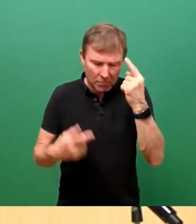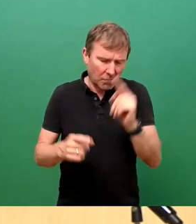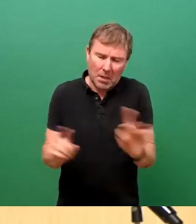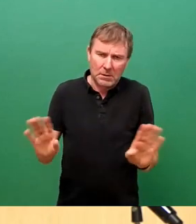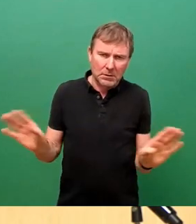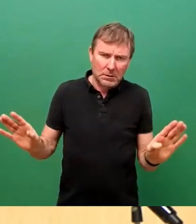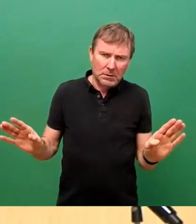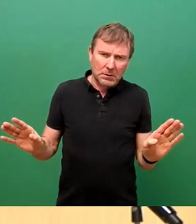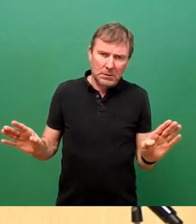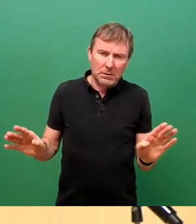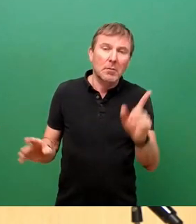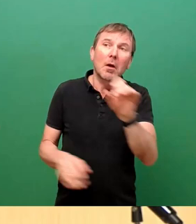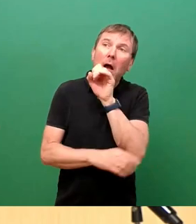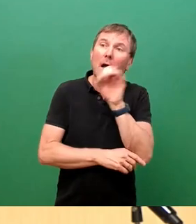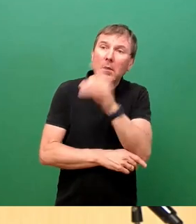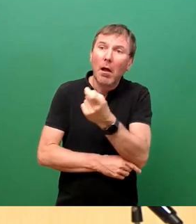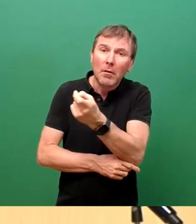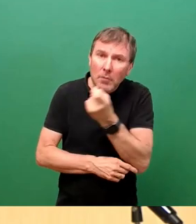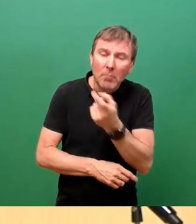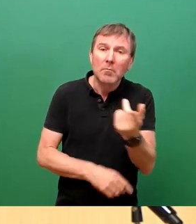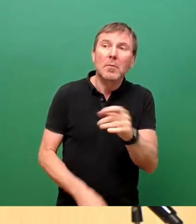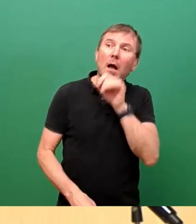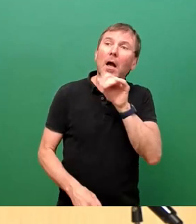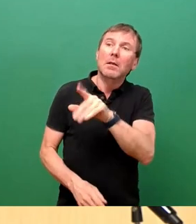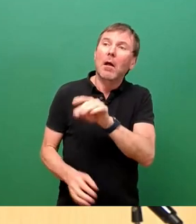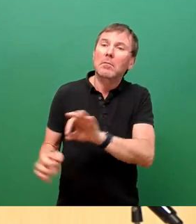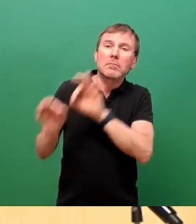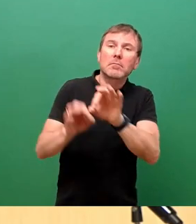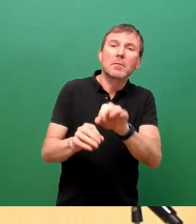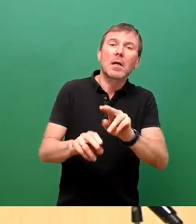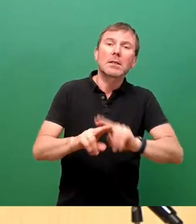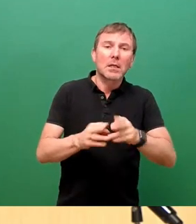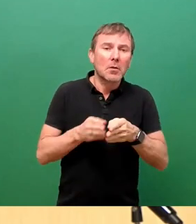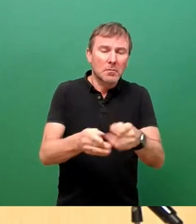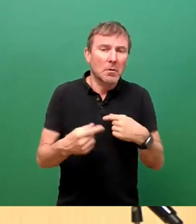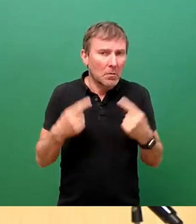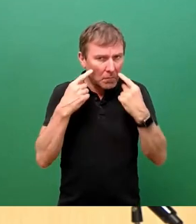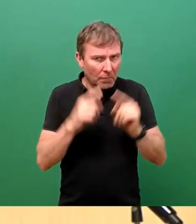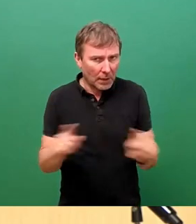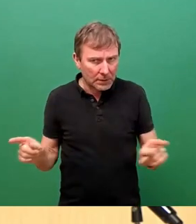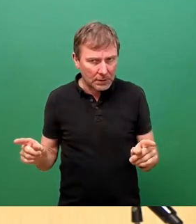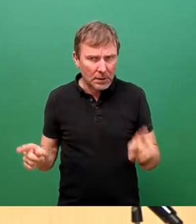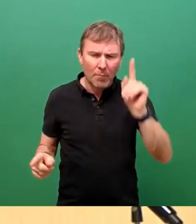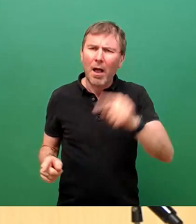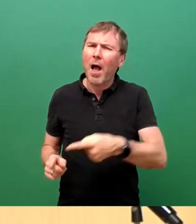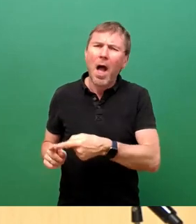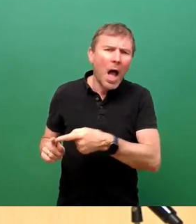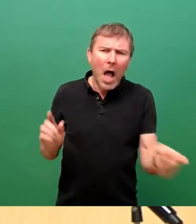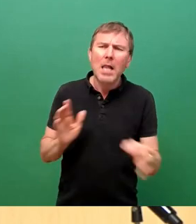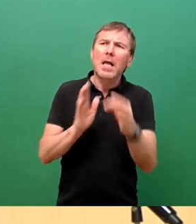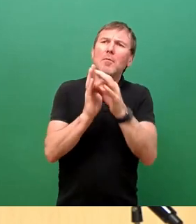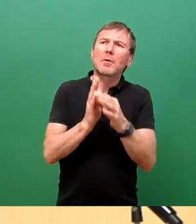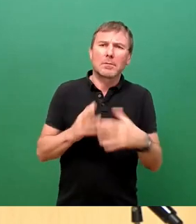Klagen dazu gibt, in welcher Auswirkungen diese auf den Sanierungsbeginn haben können. Allerdings liegen alle diese Punkte nicht in der Hand der Stadt